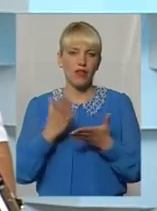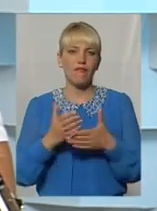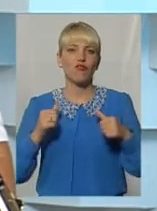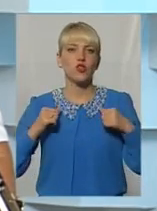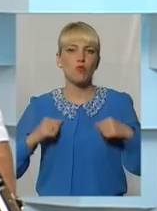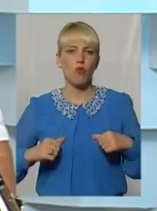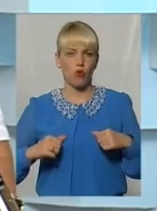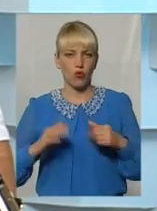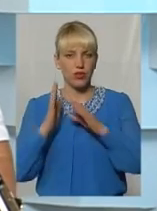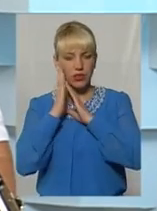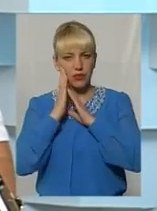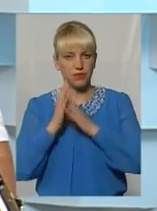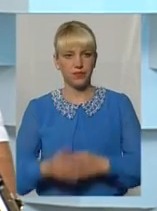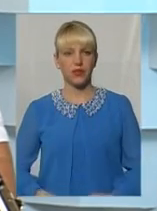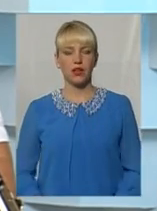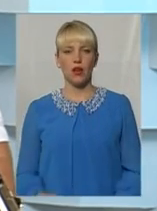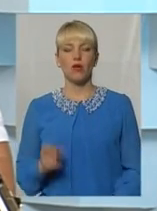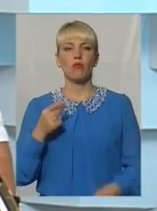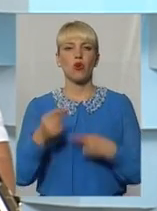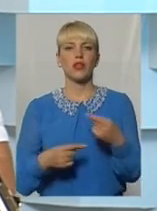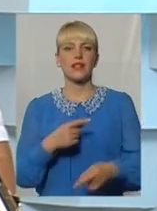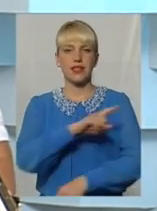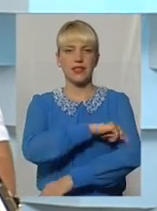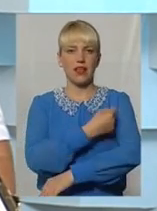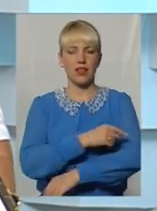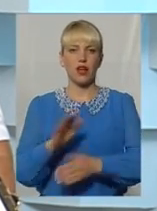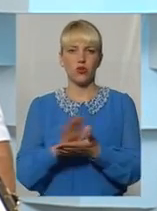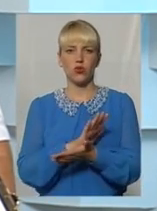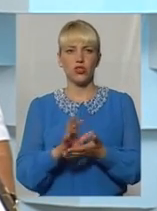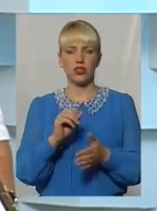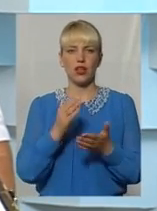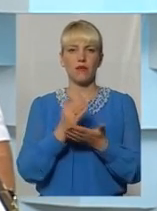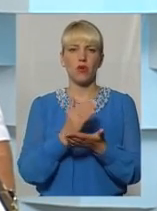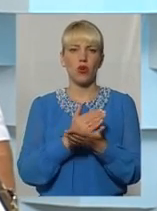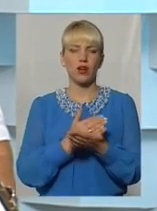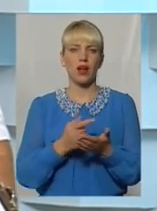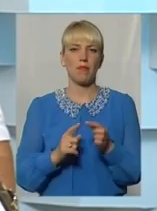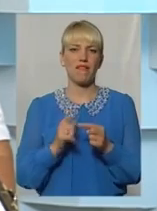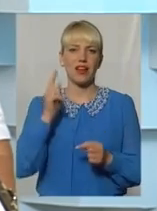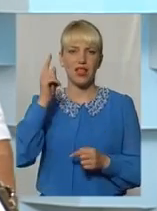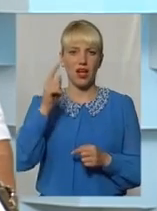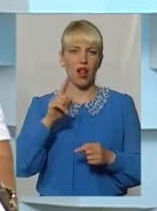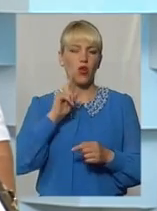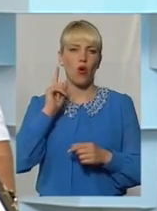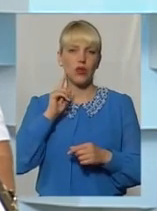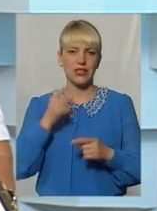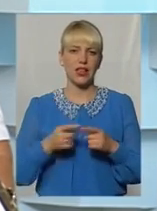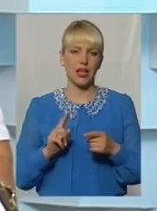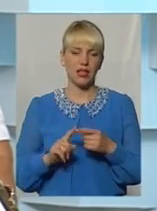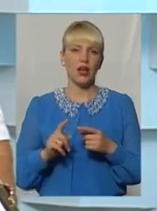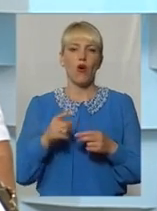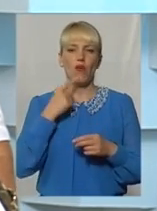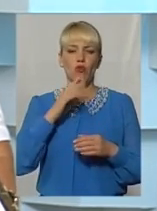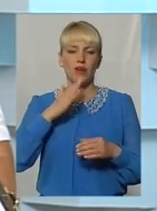Отже, про наслідки санітарної очистки і програму вертикального зеленення сьогодні говоримо у цій студії. Нагадую,